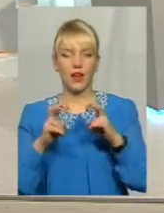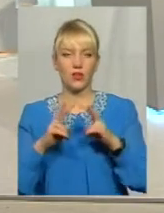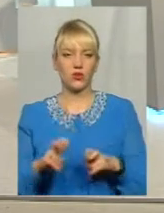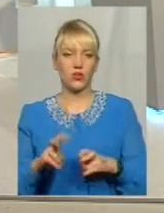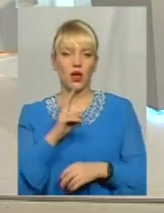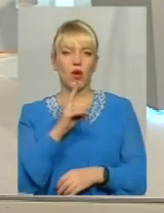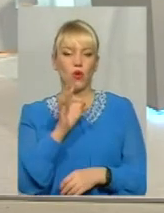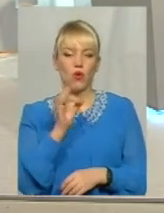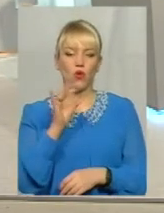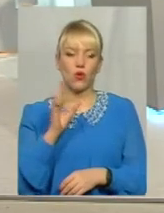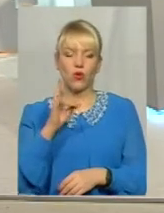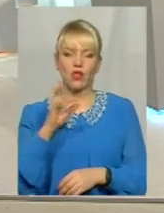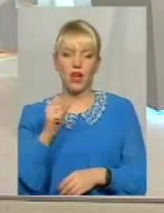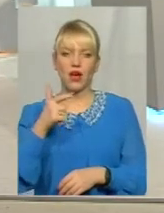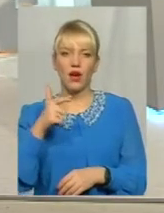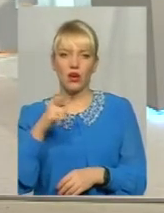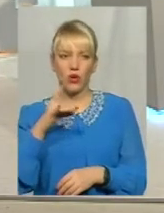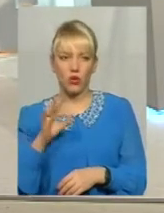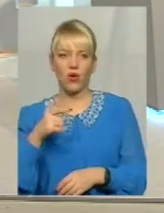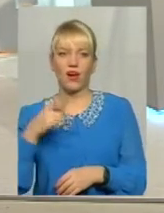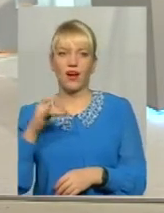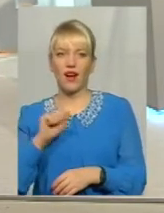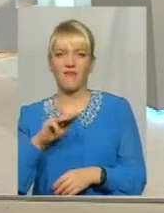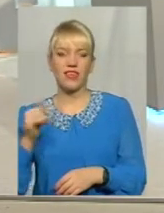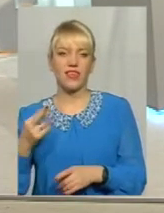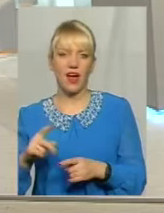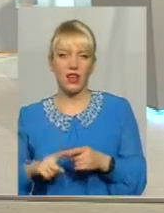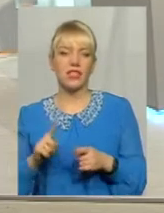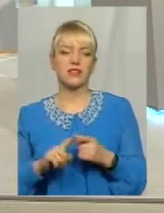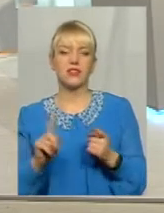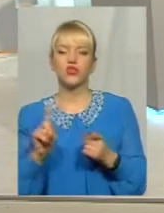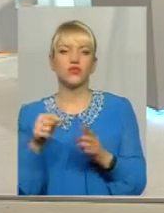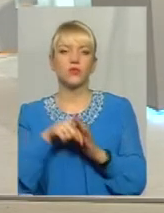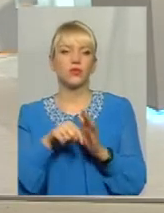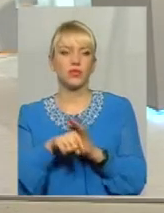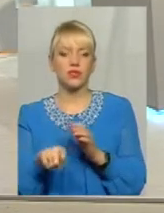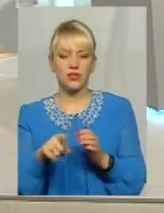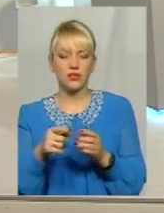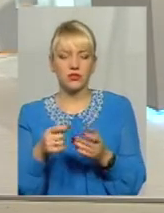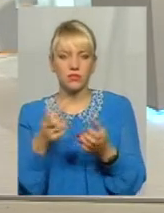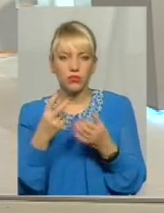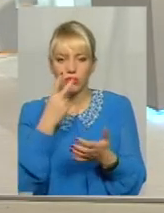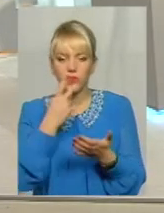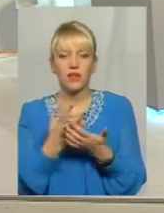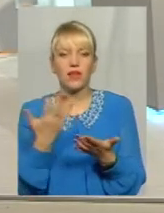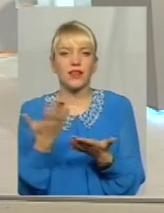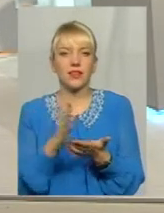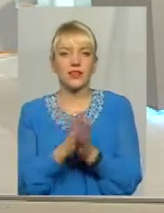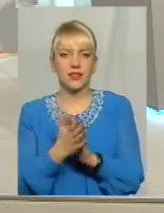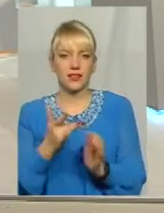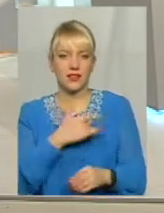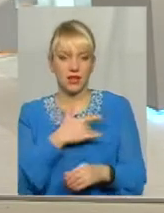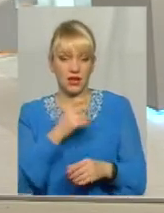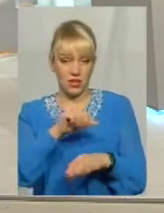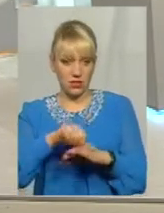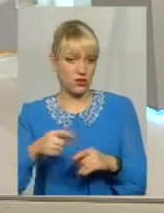коронографії? Тож, по суті, це визначення стану серця За кордоном